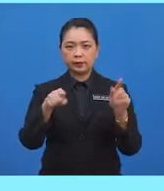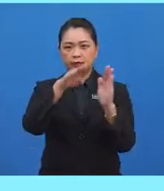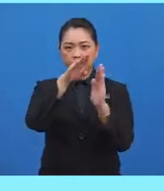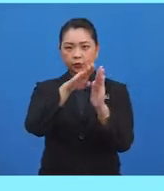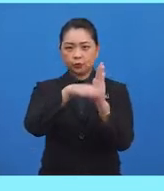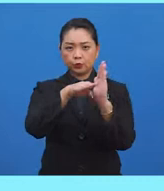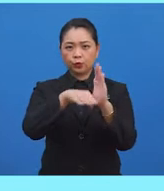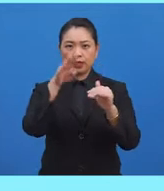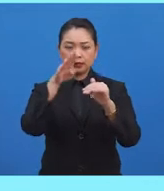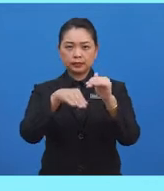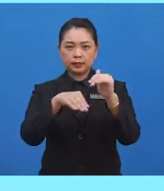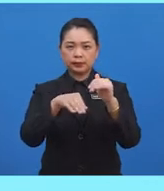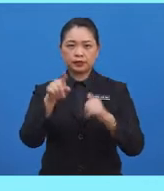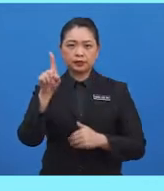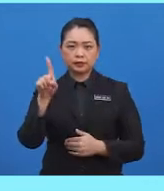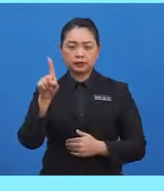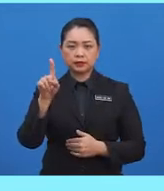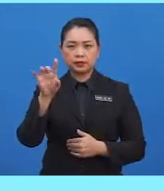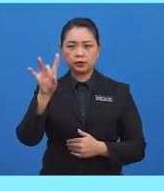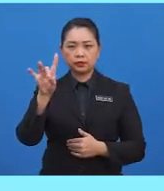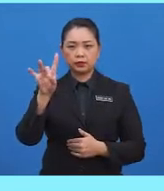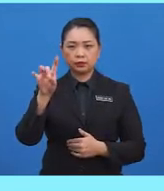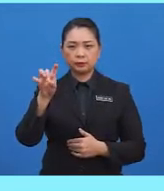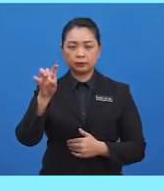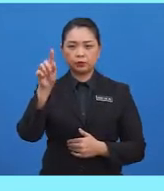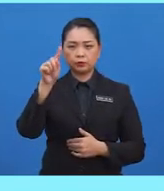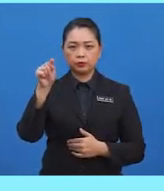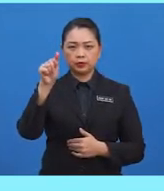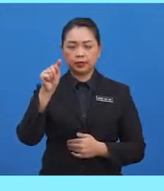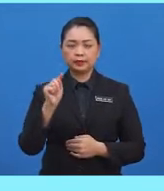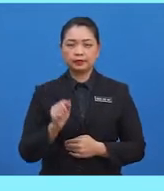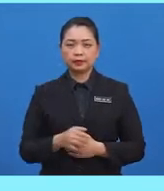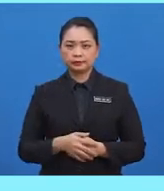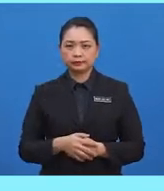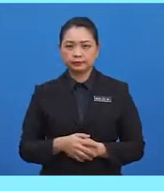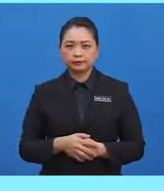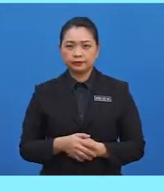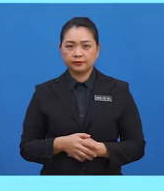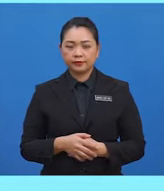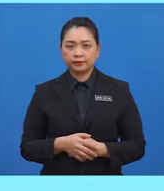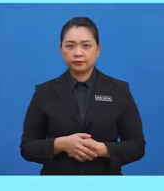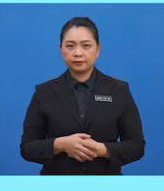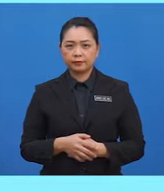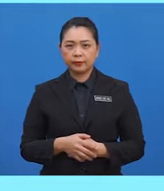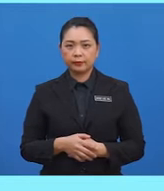tetapi kurang daripada 180 darjah.